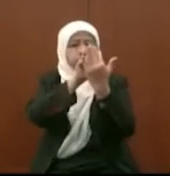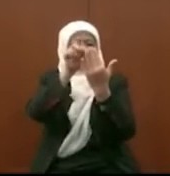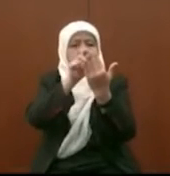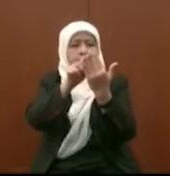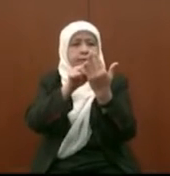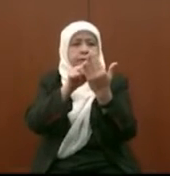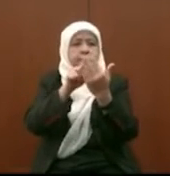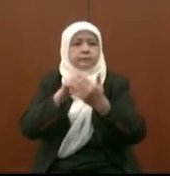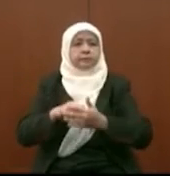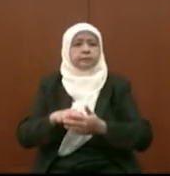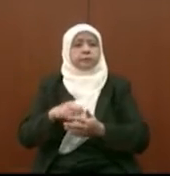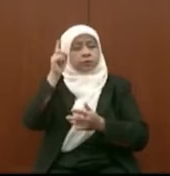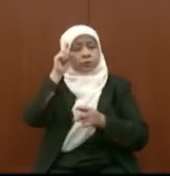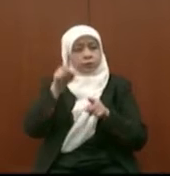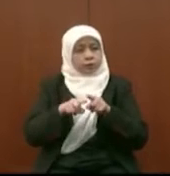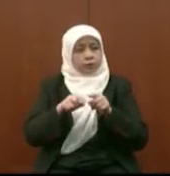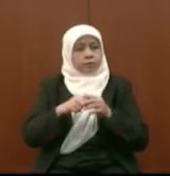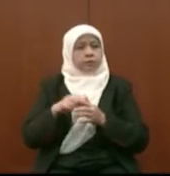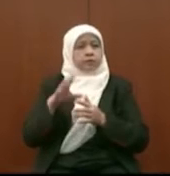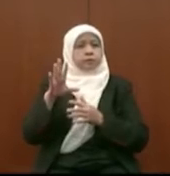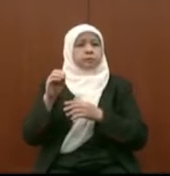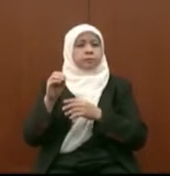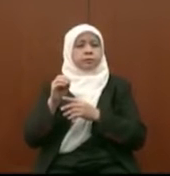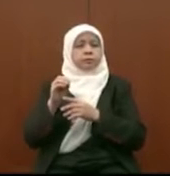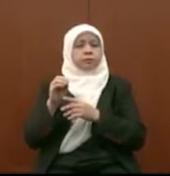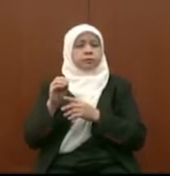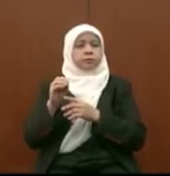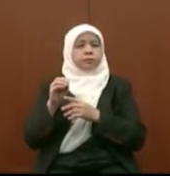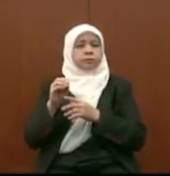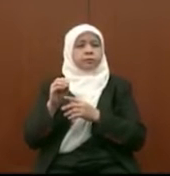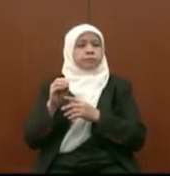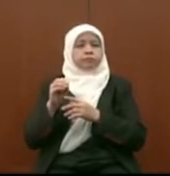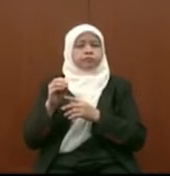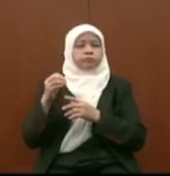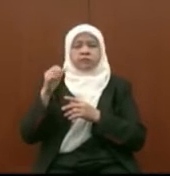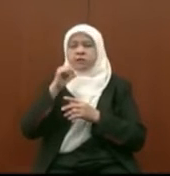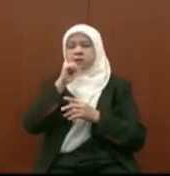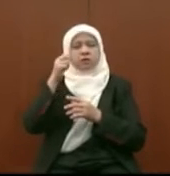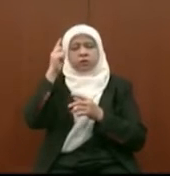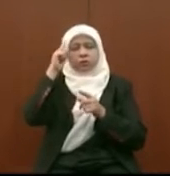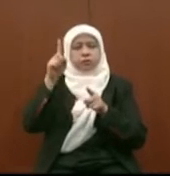jadi calon dalam pilihan raya 50% mengatakan mereka tidak bersetuju